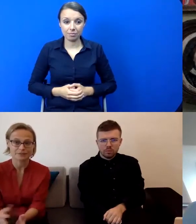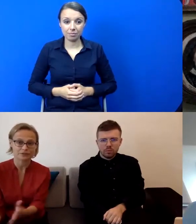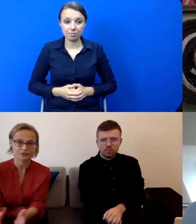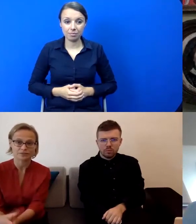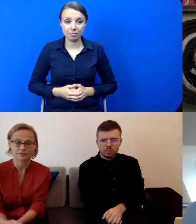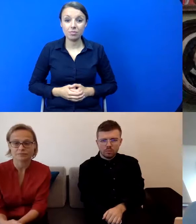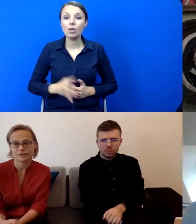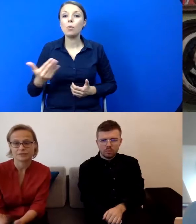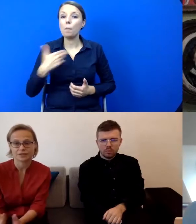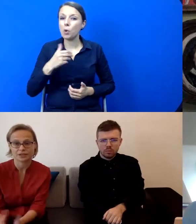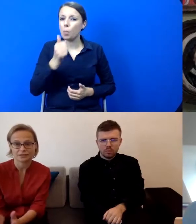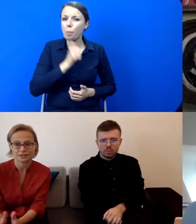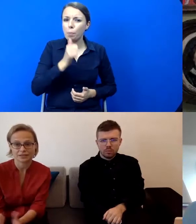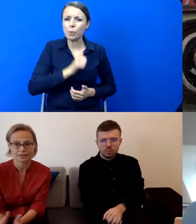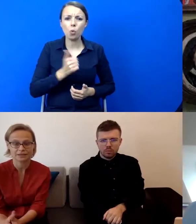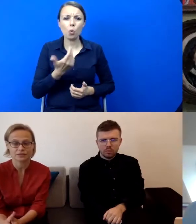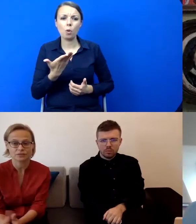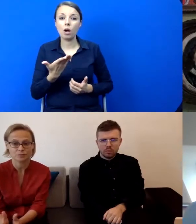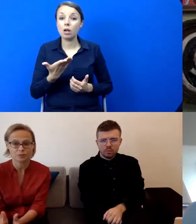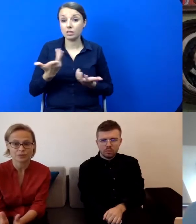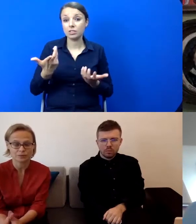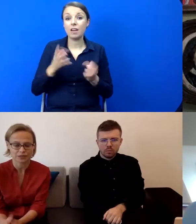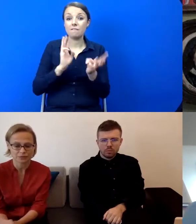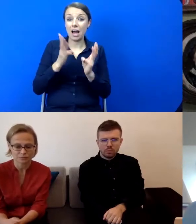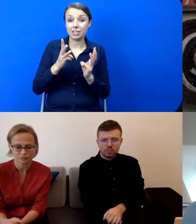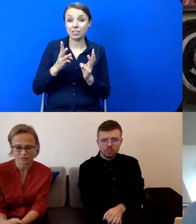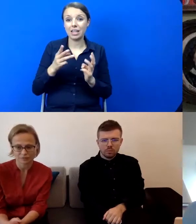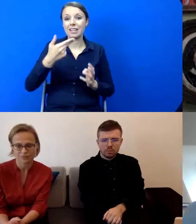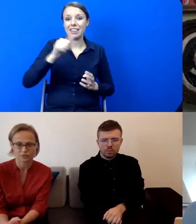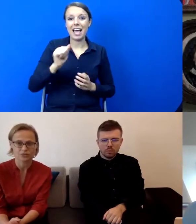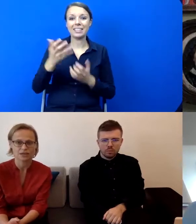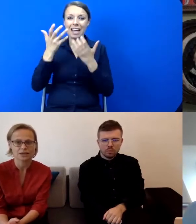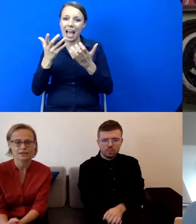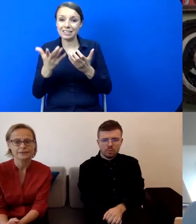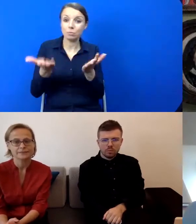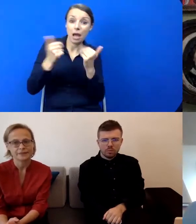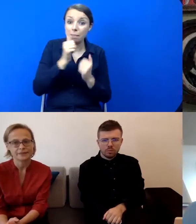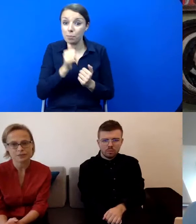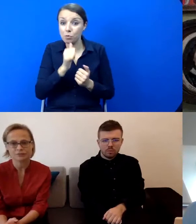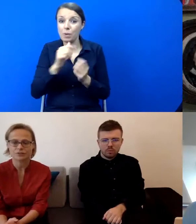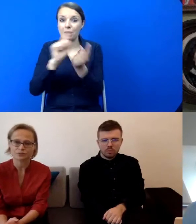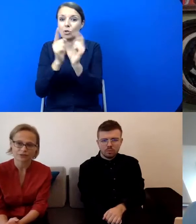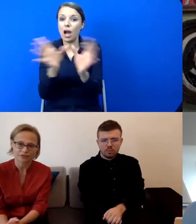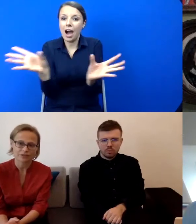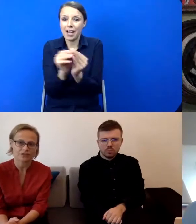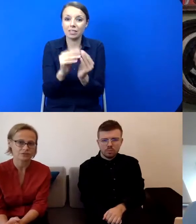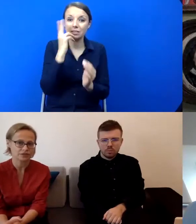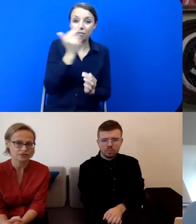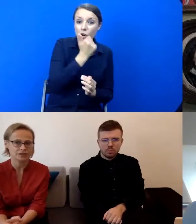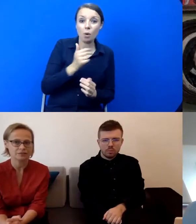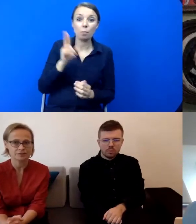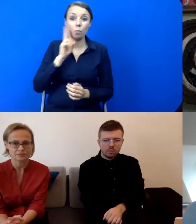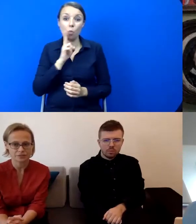eksperyment właśnie jak warsztat na Zachęty, czyli wspólne spotkania osób i widomych niesłyszących, ale potraktowaliśmy to jako ważne